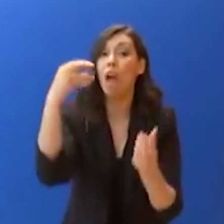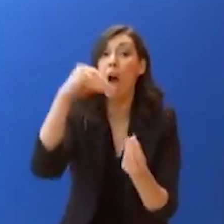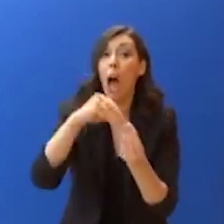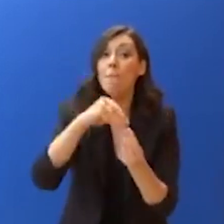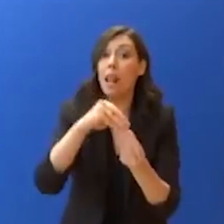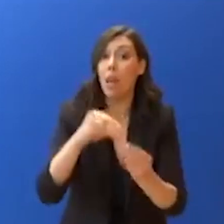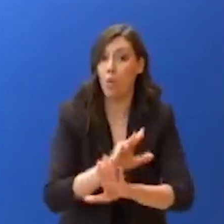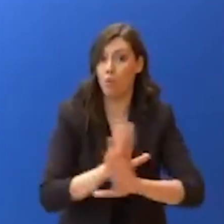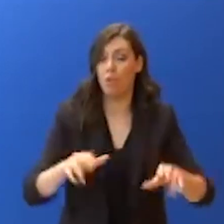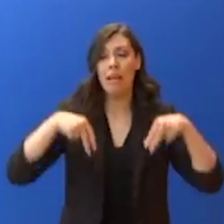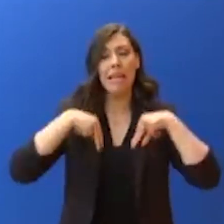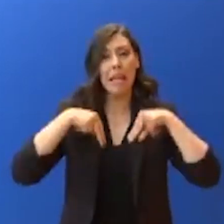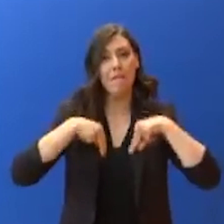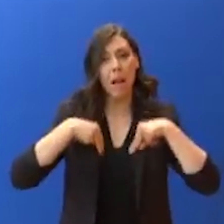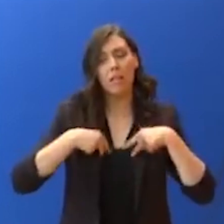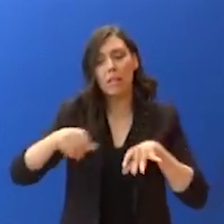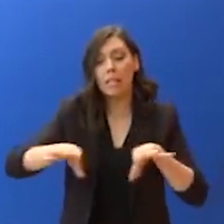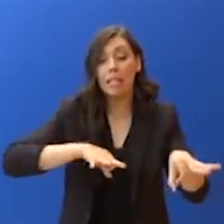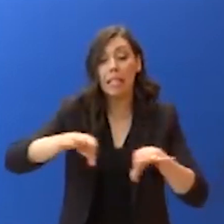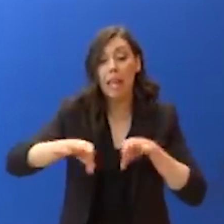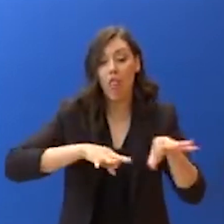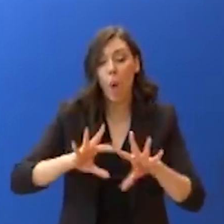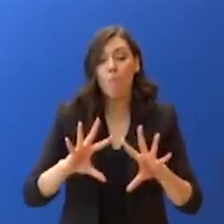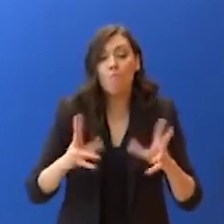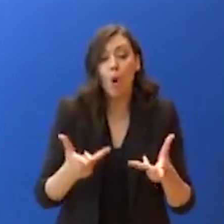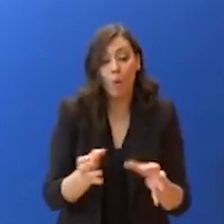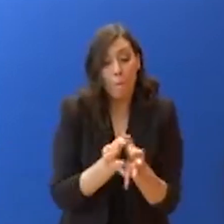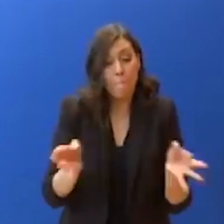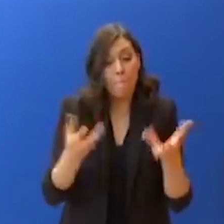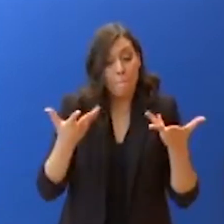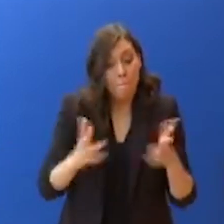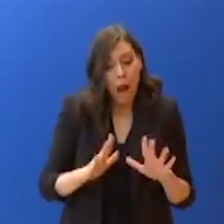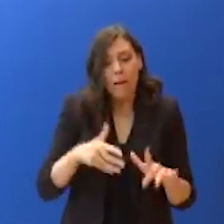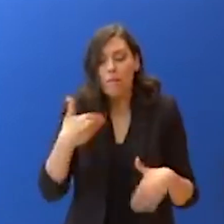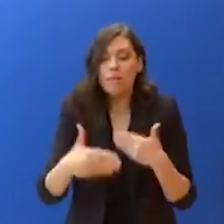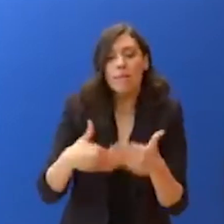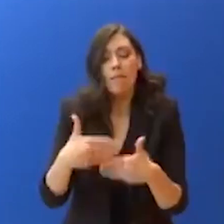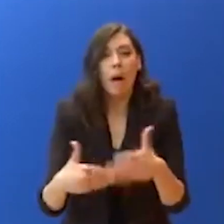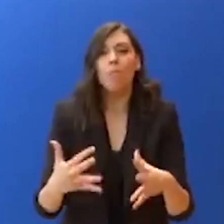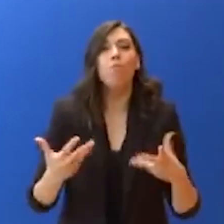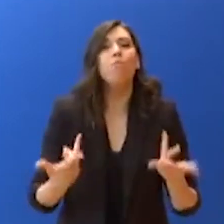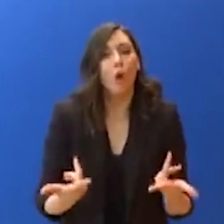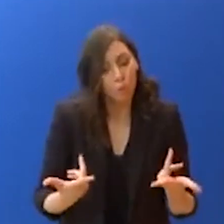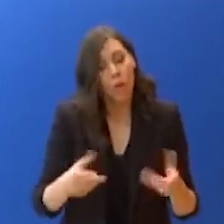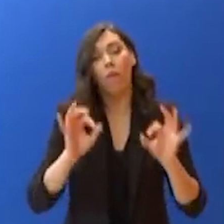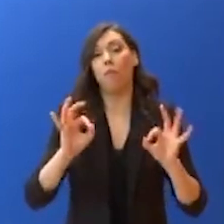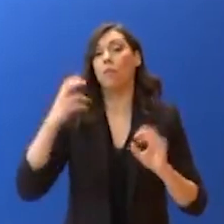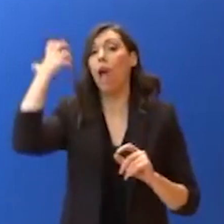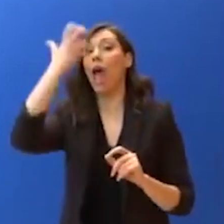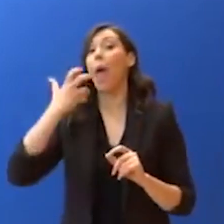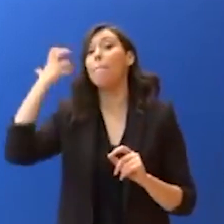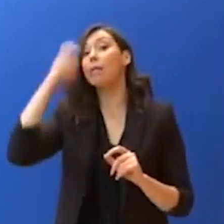σταδιακής μετάβασης στην κανονικότητα, λαμβάνοντας υπόψη τα επιδημιολογικά δεδομένα και τις εισηγήσεις των ειδικών.